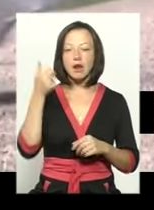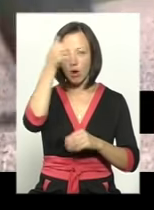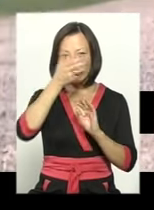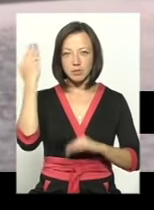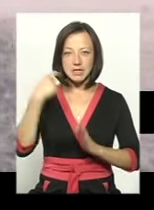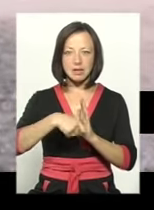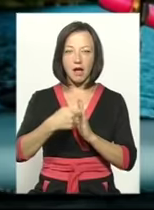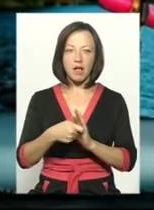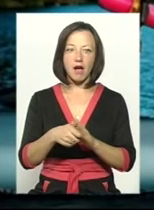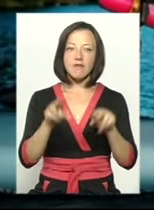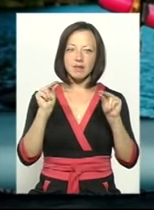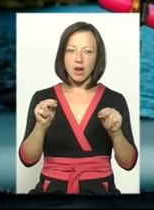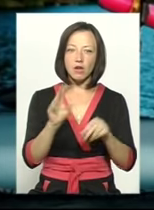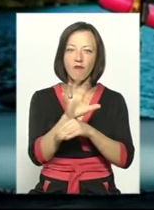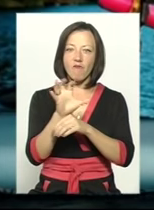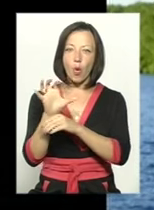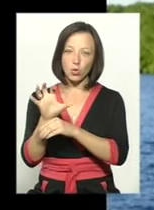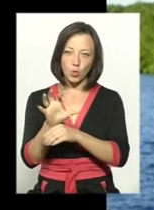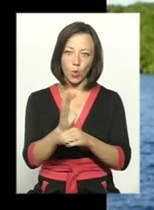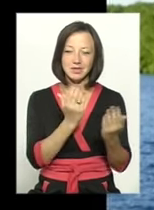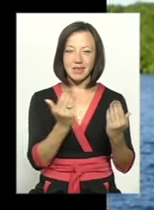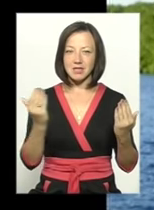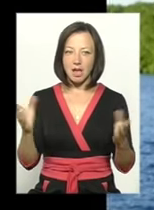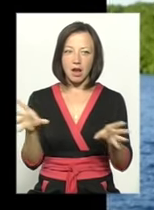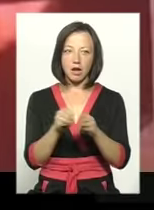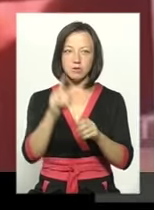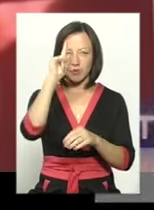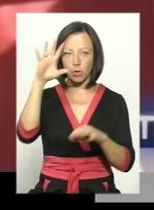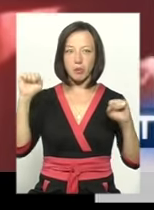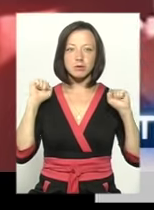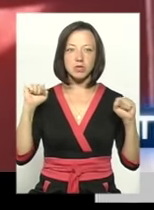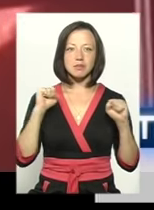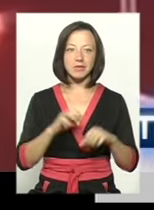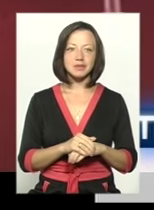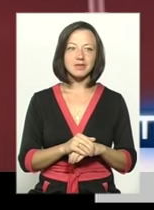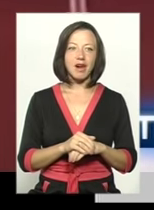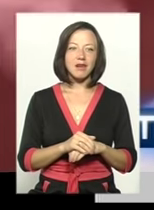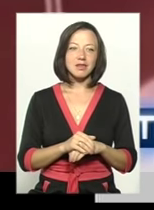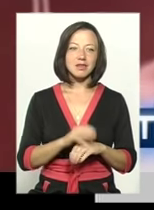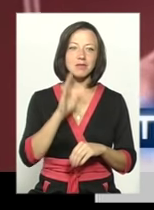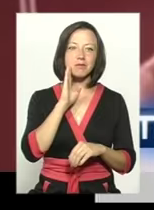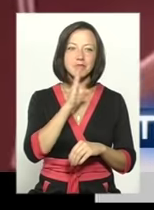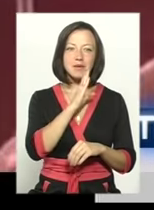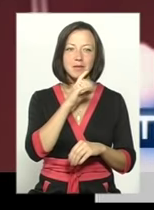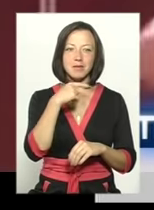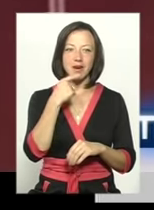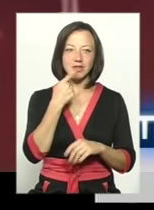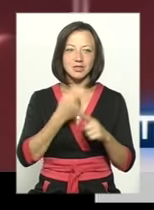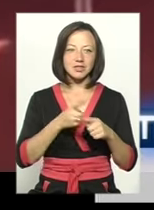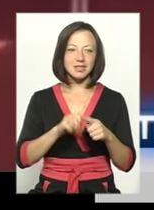знялась для досить відвертої фотосесії разом з іншими відомими спортсменами. Мама каже, в мене сенсовий напад стався.